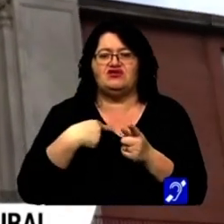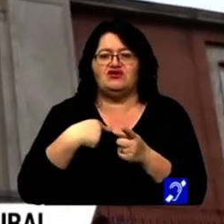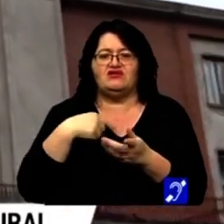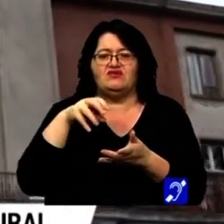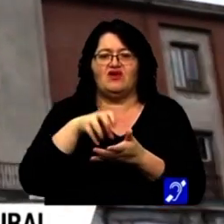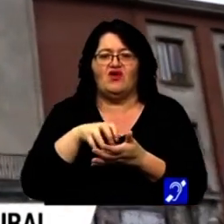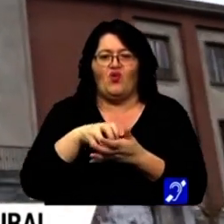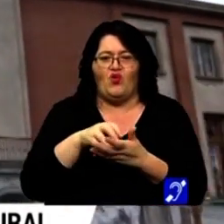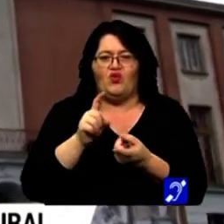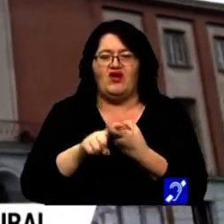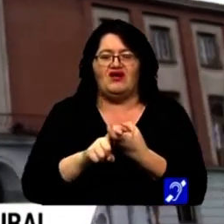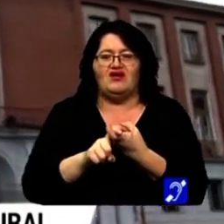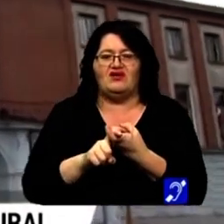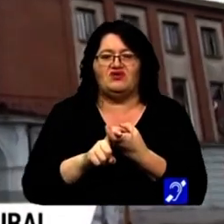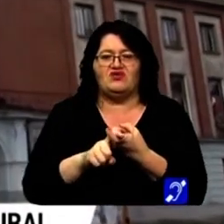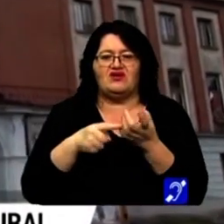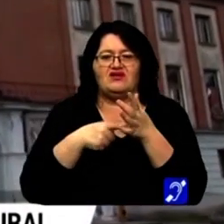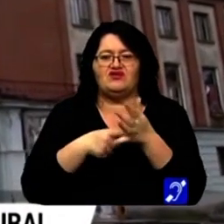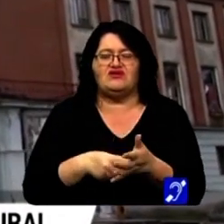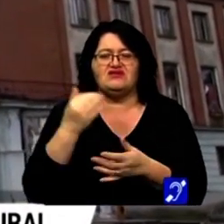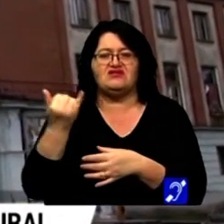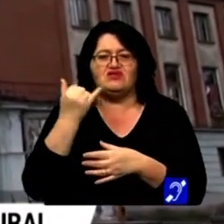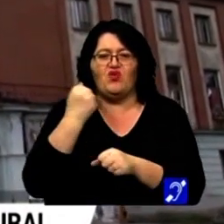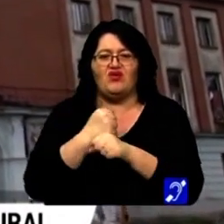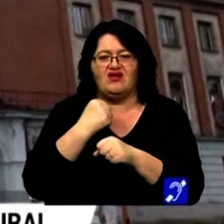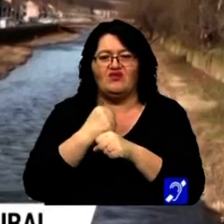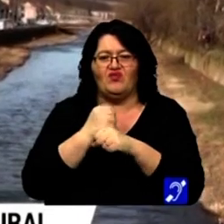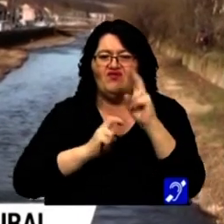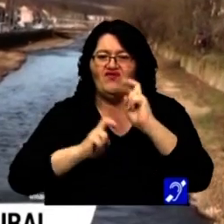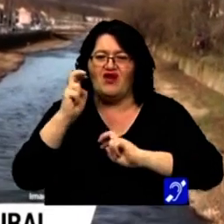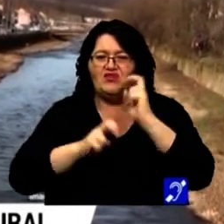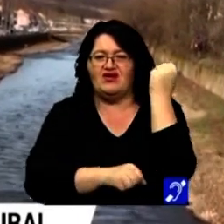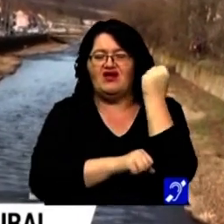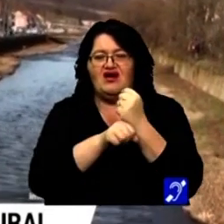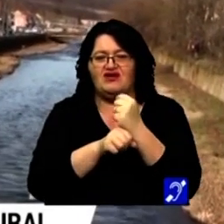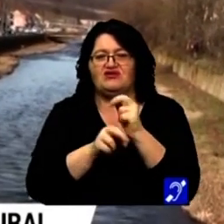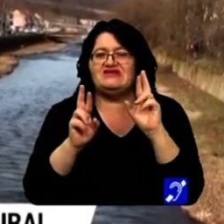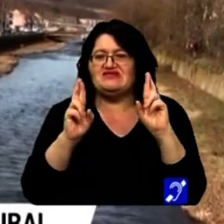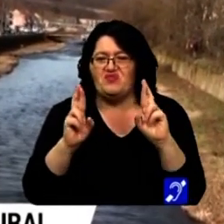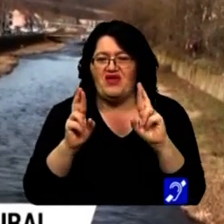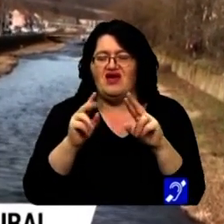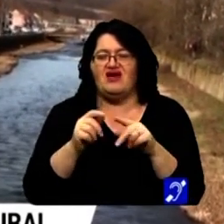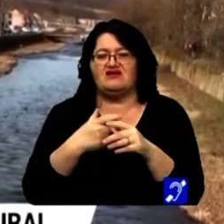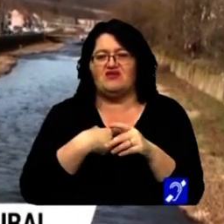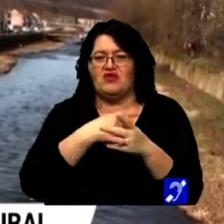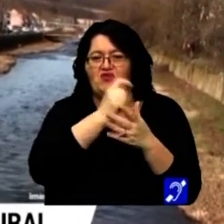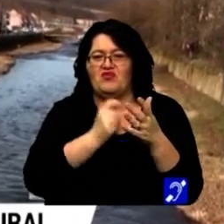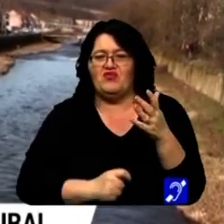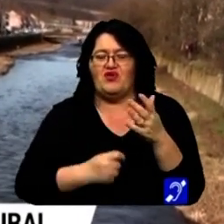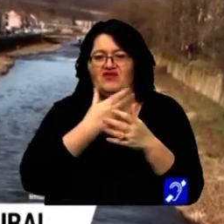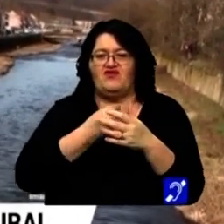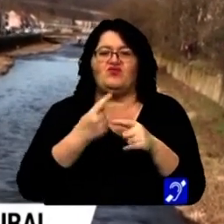funicularul face parte din această istorie industrială a Reșiței. Sper să avem parte de un proiect